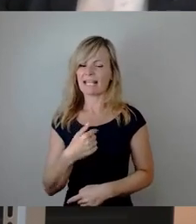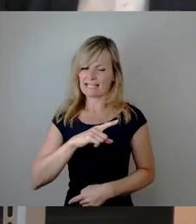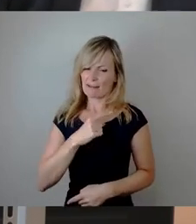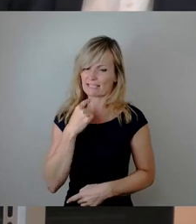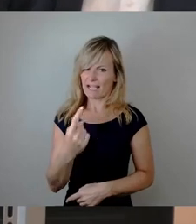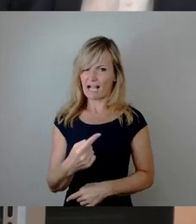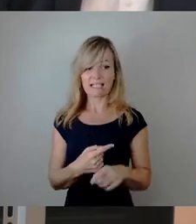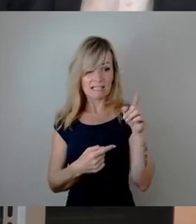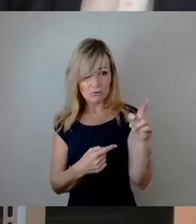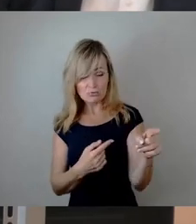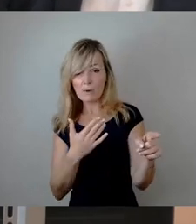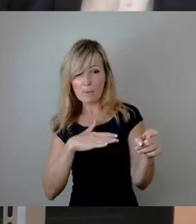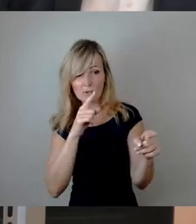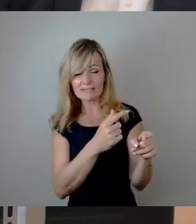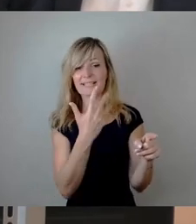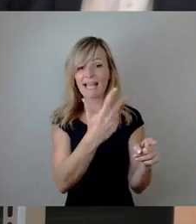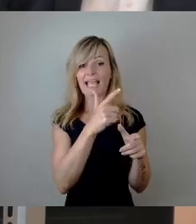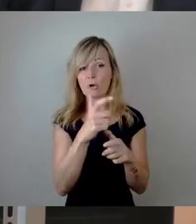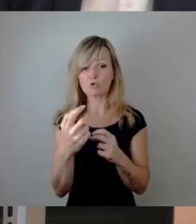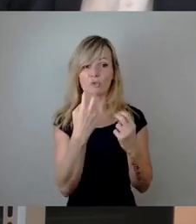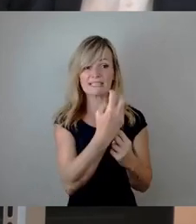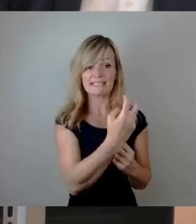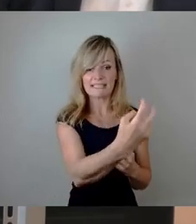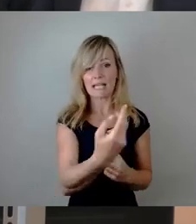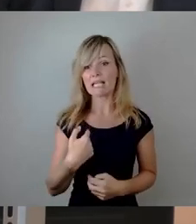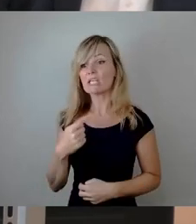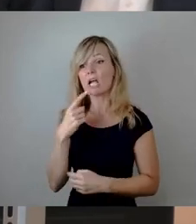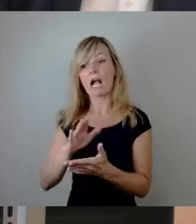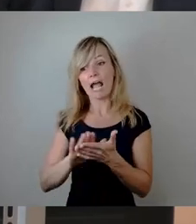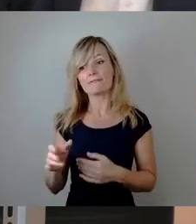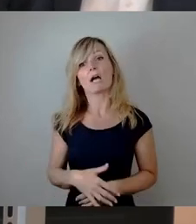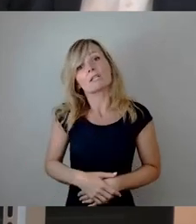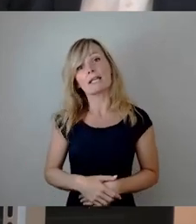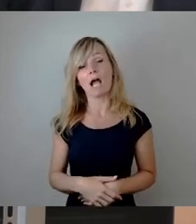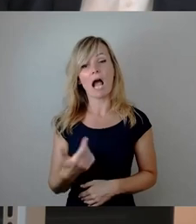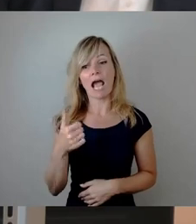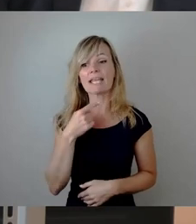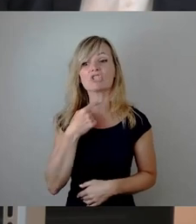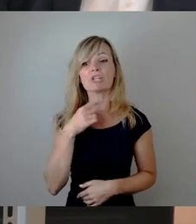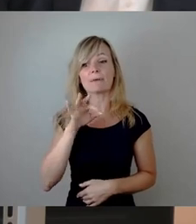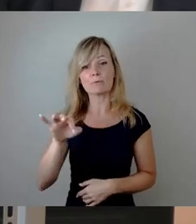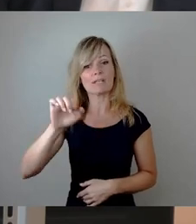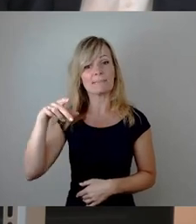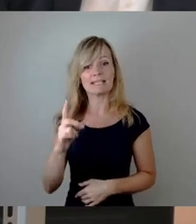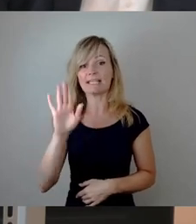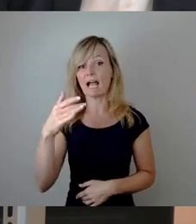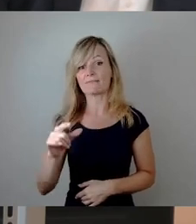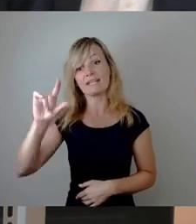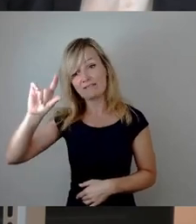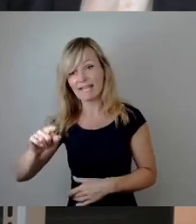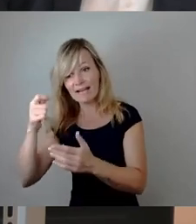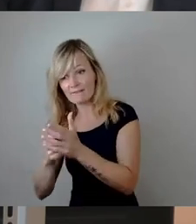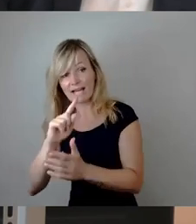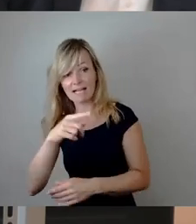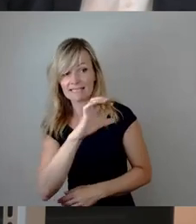Sie wollen drei Ausschusssitze und dann sage ich einfach mal, naja, eine Stimme für die SPD darf nicht einen viel geringeren Wert haben, als